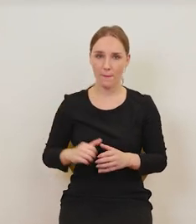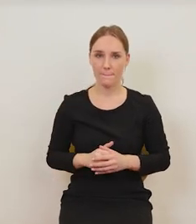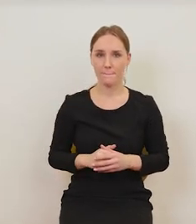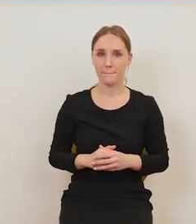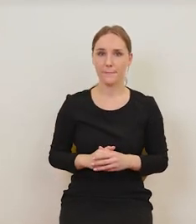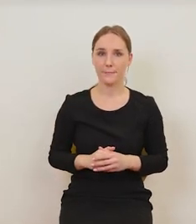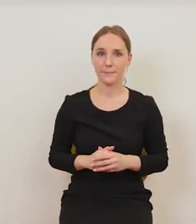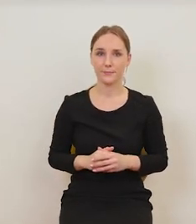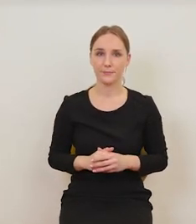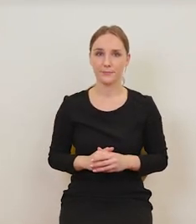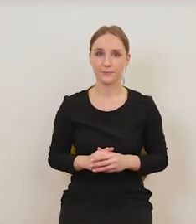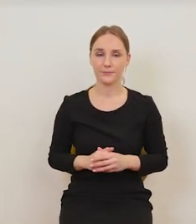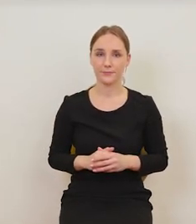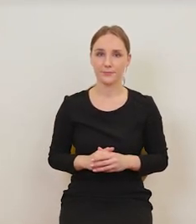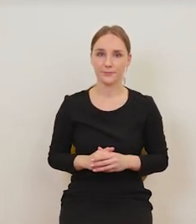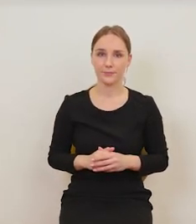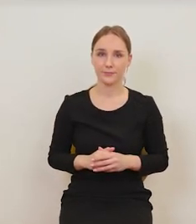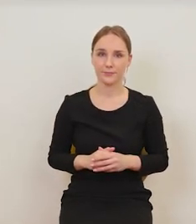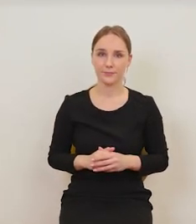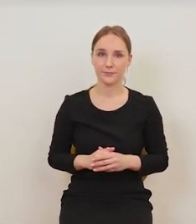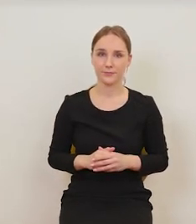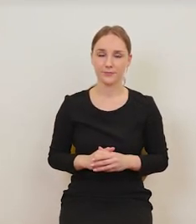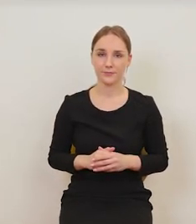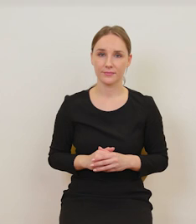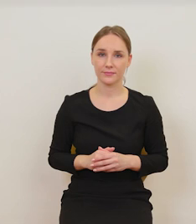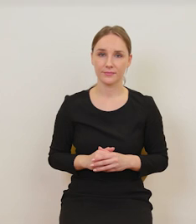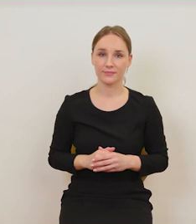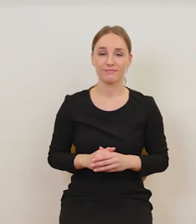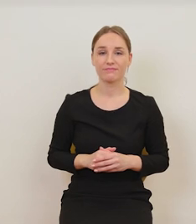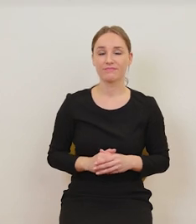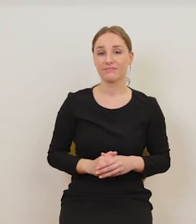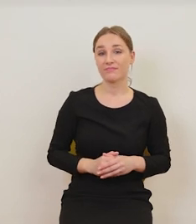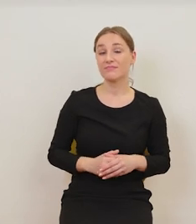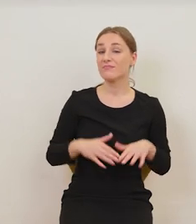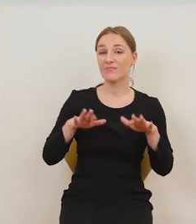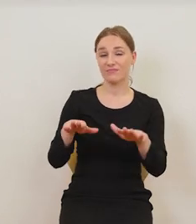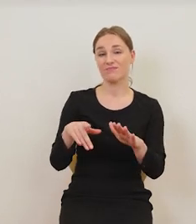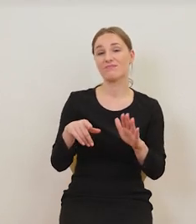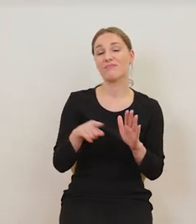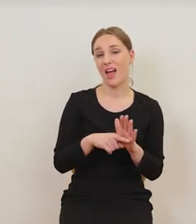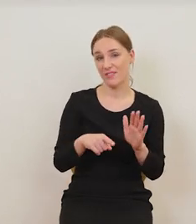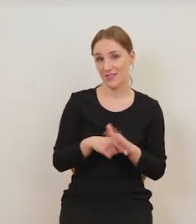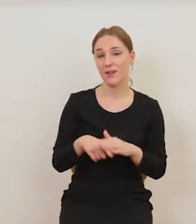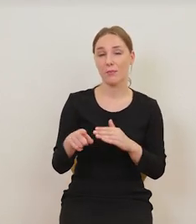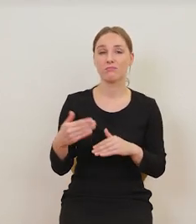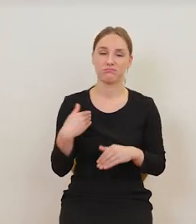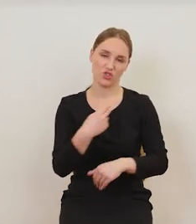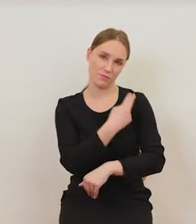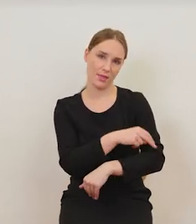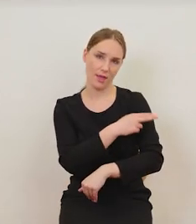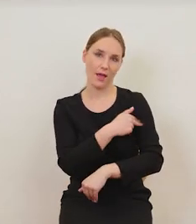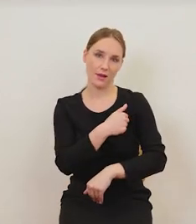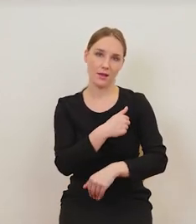Skończyło się to niedobrze dla niego, ponieważ wylądował w końcu w szpitalu